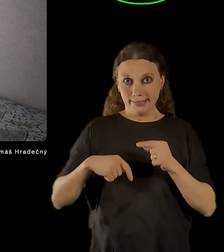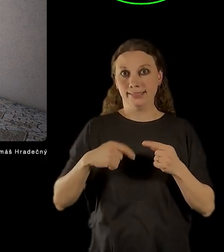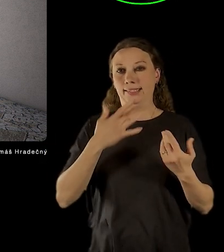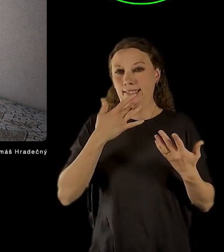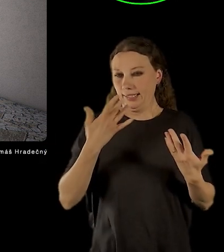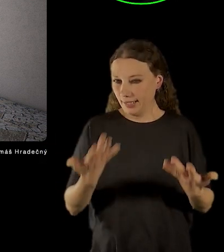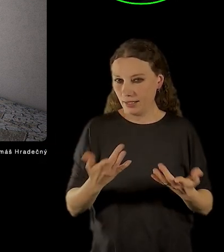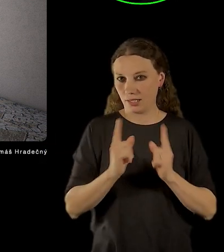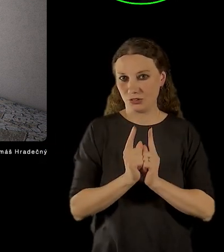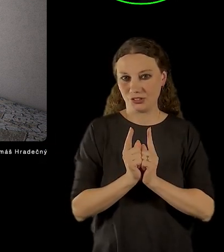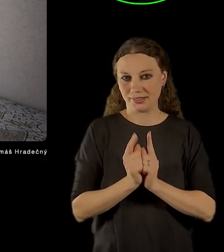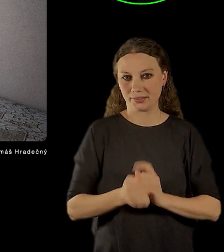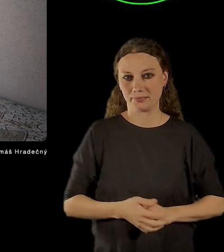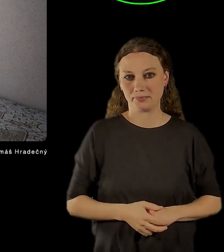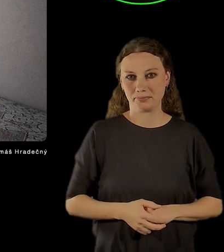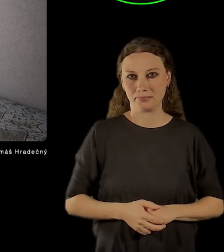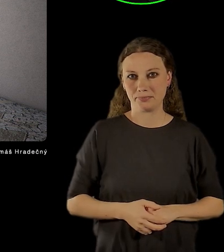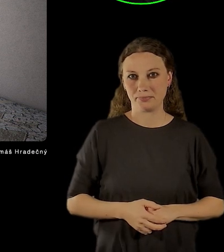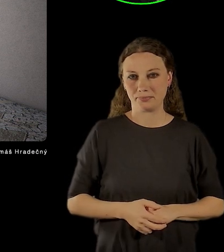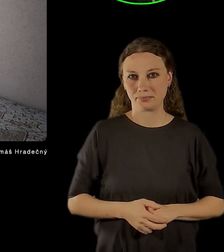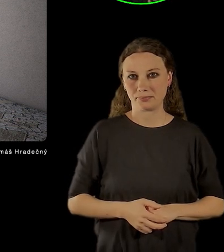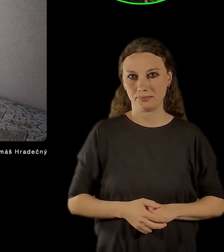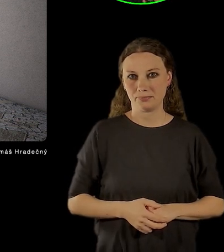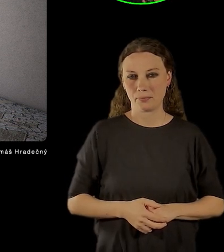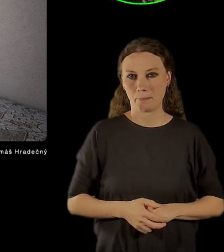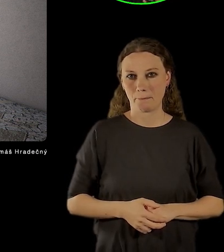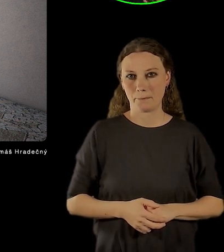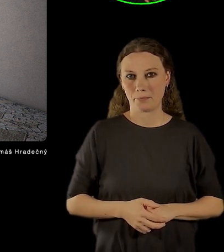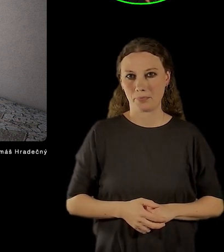principiálně k formě lehké